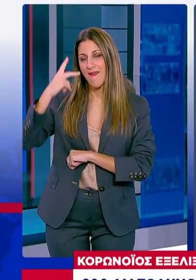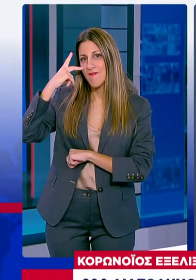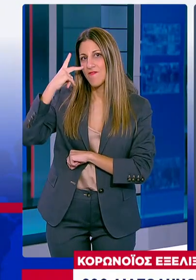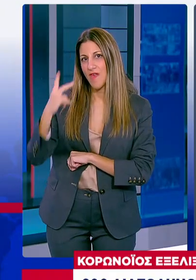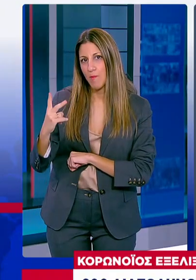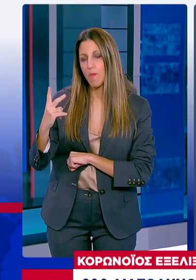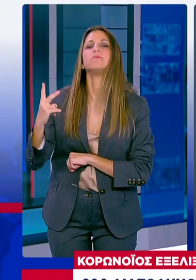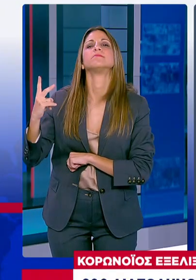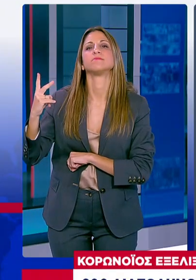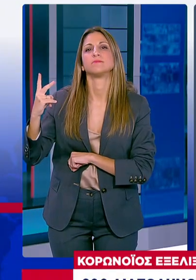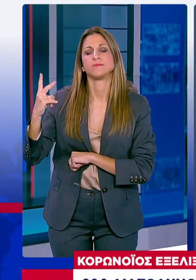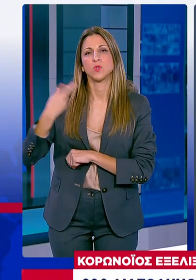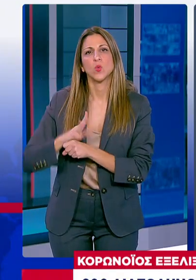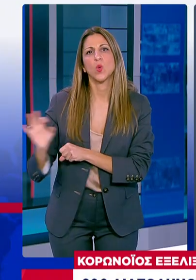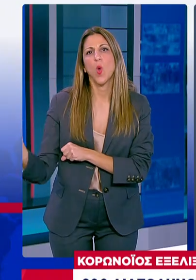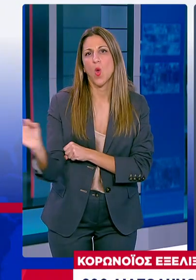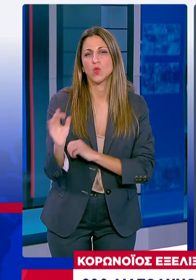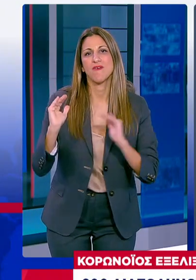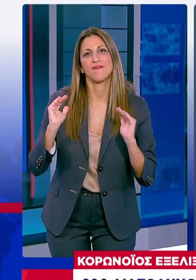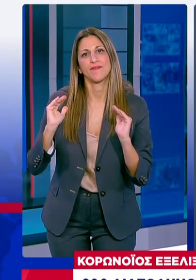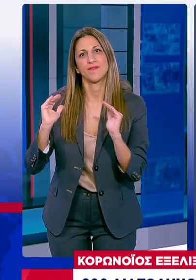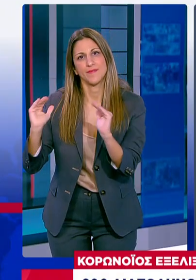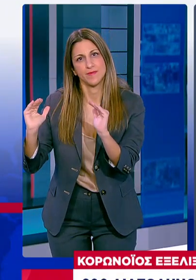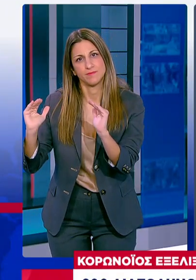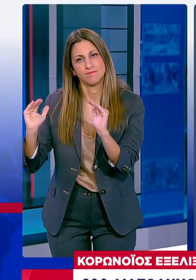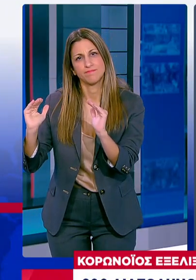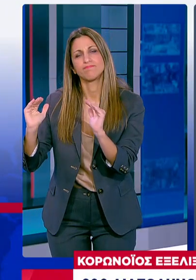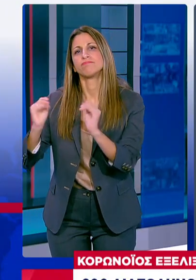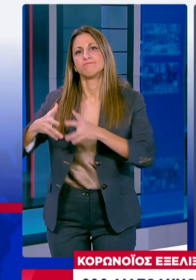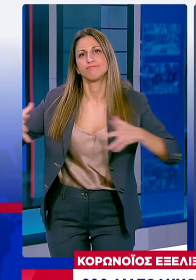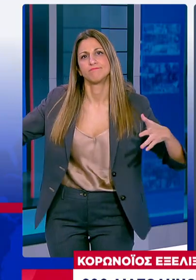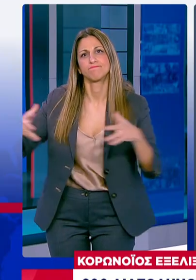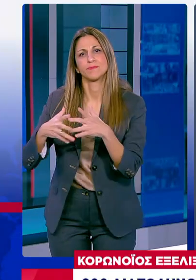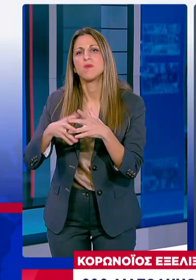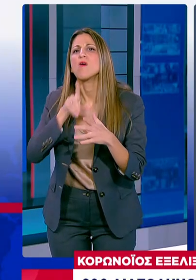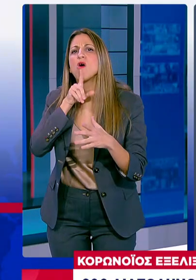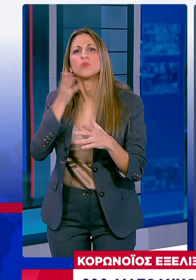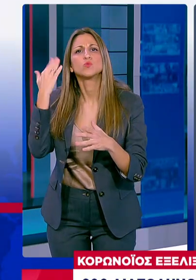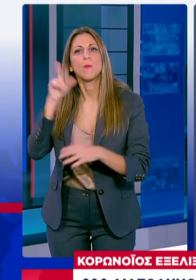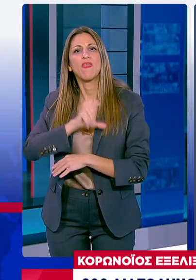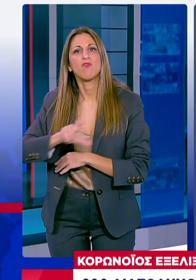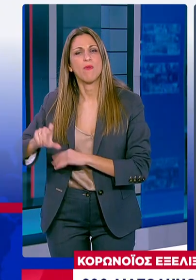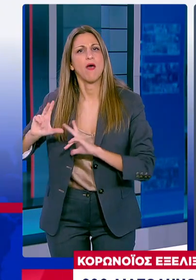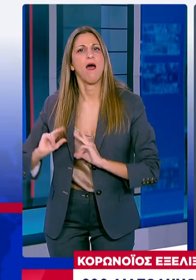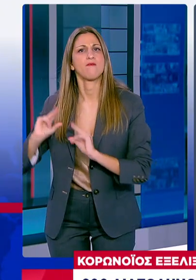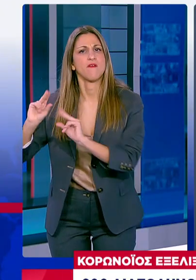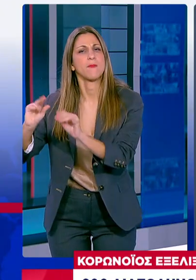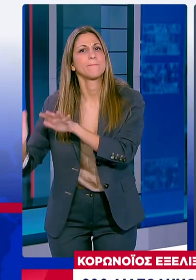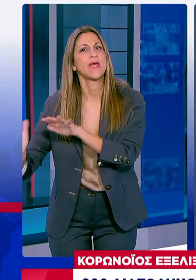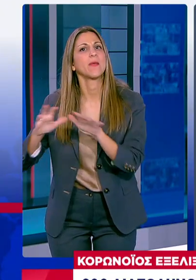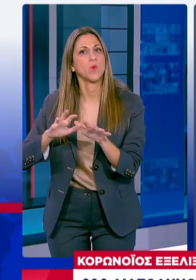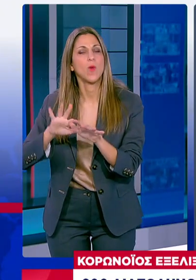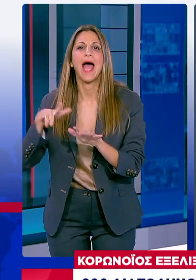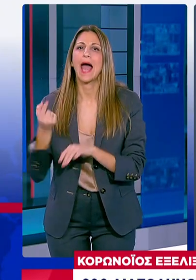μια σταθερή πορεία Της πανδημίας στη χώρα μας Χωρίς μεγάλες αλλαγές Από την προηγούμενη εβδομάδα Με κύρια χαρακτηριστικά